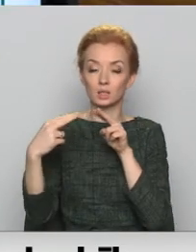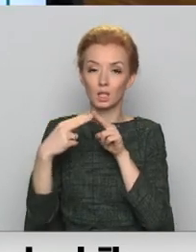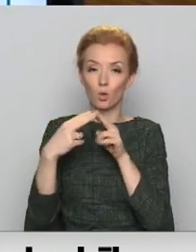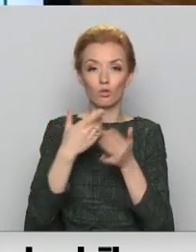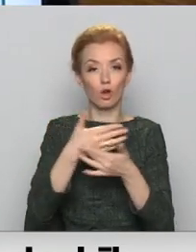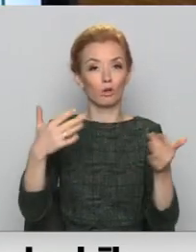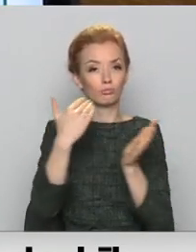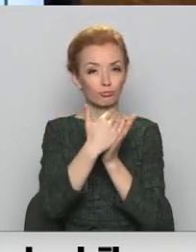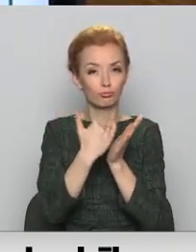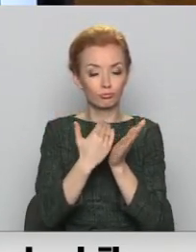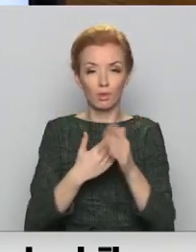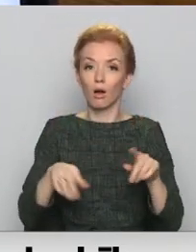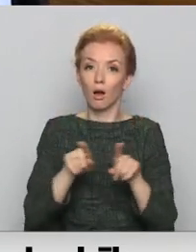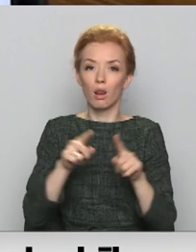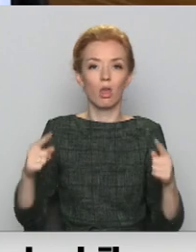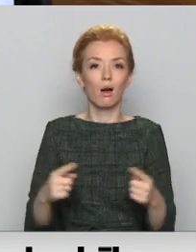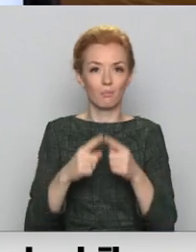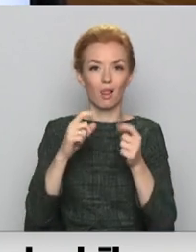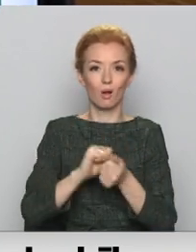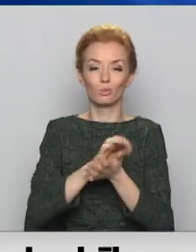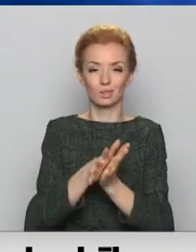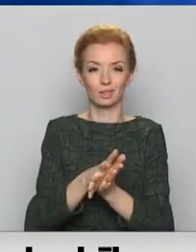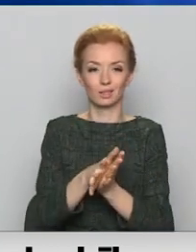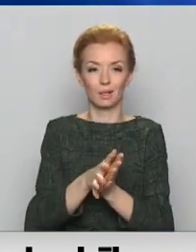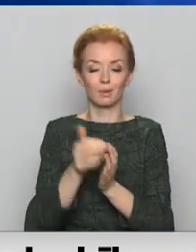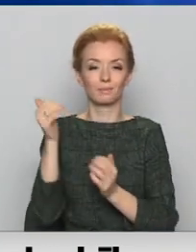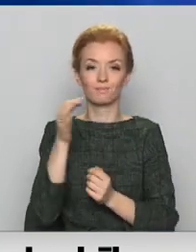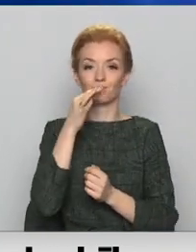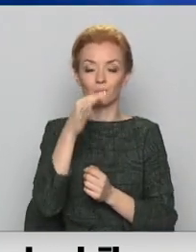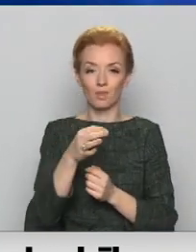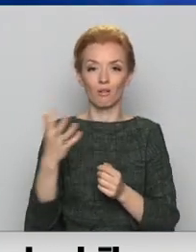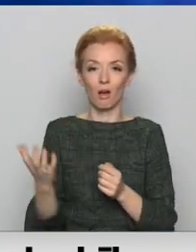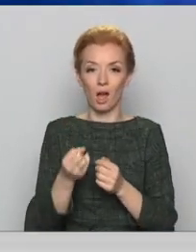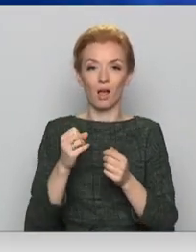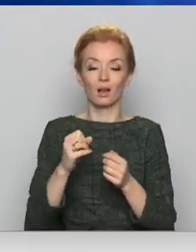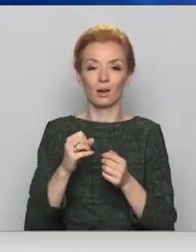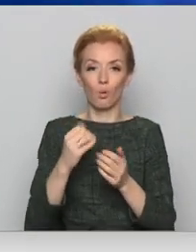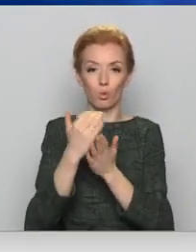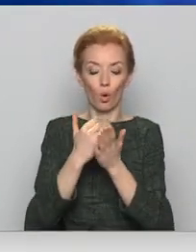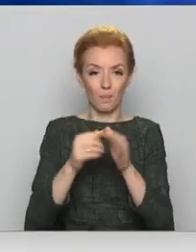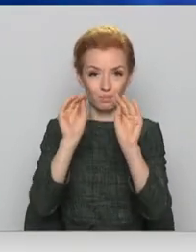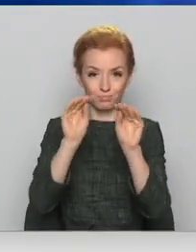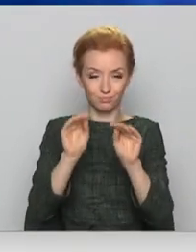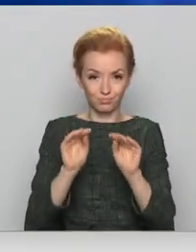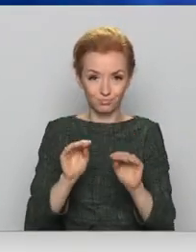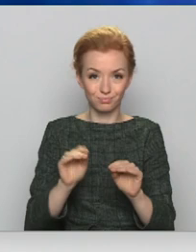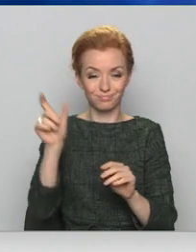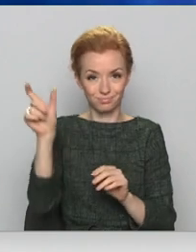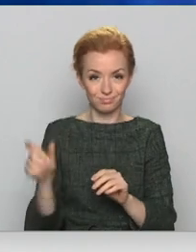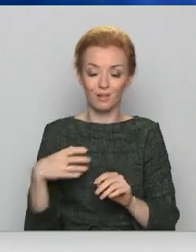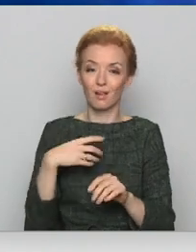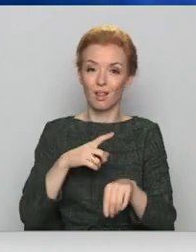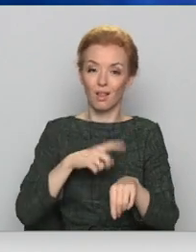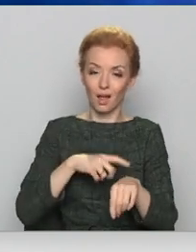akti, tāpat arī jāpielāgo sistēmas. Ar izstrādātājiem ir tad, kad viņi arī savs laiks nepieciešams